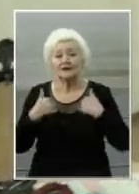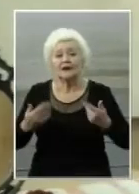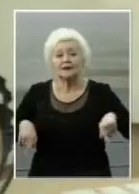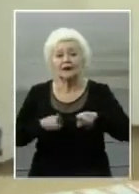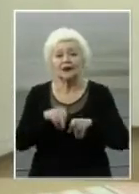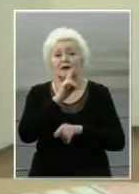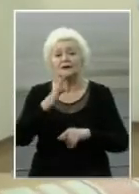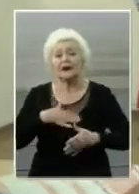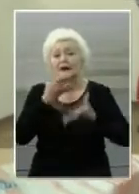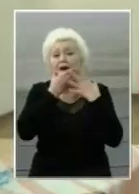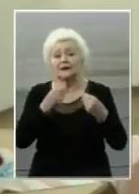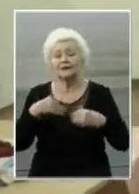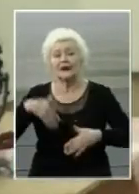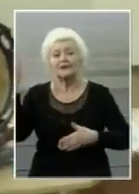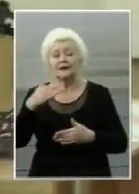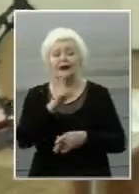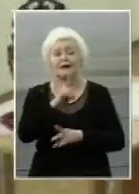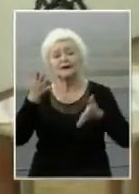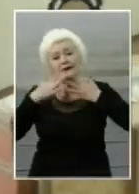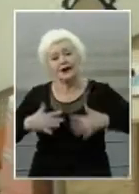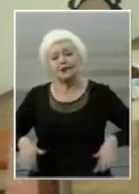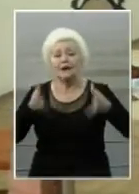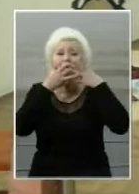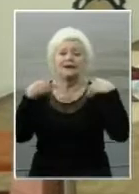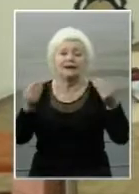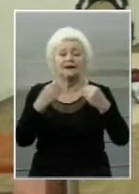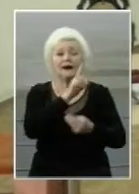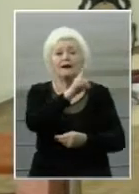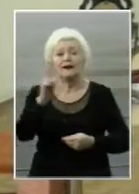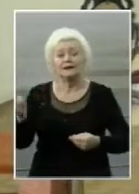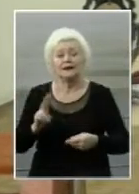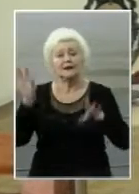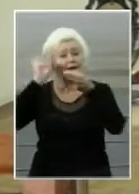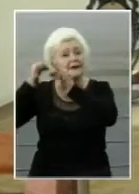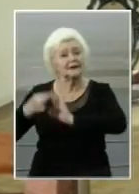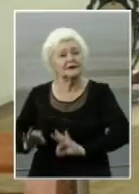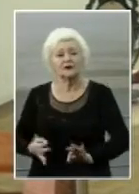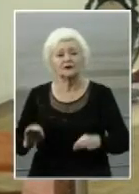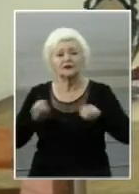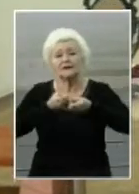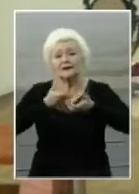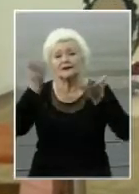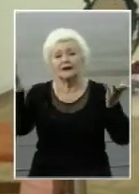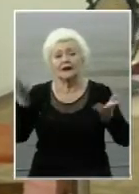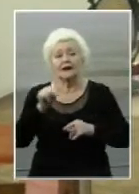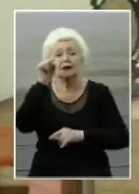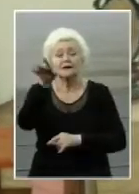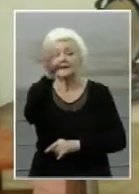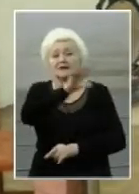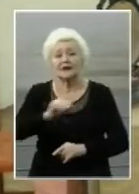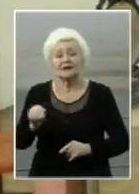виступаю, як я плаваю в мене гарно, які стрічки розписні. Все це